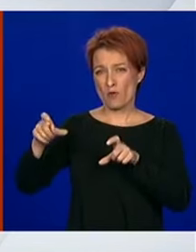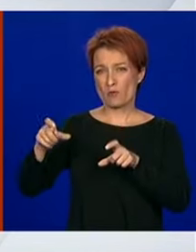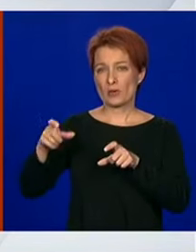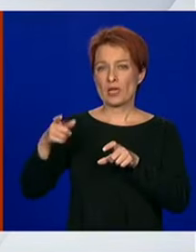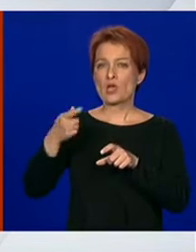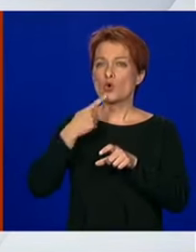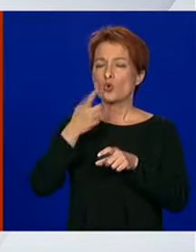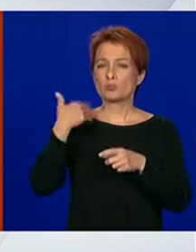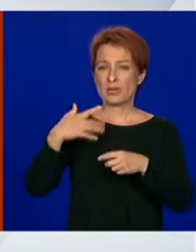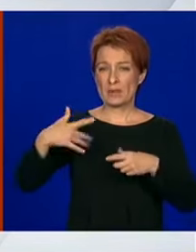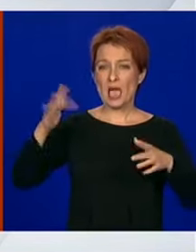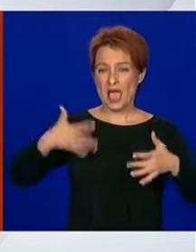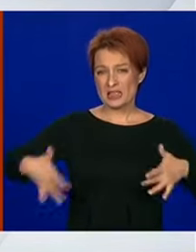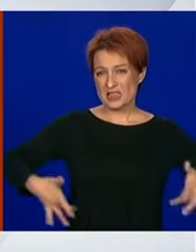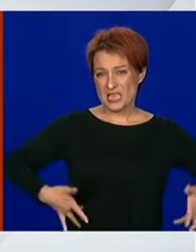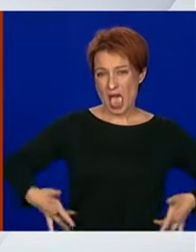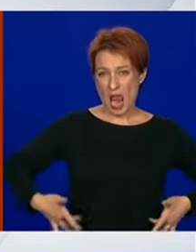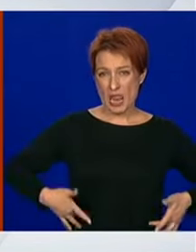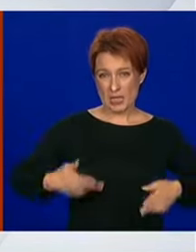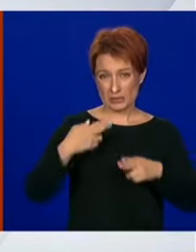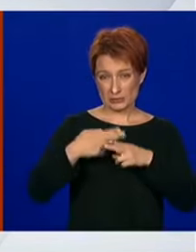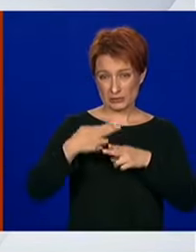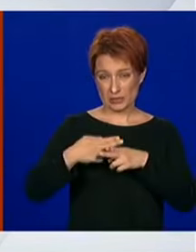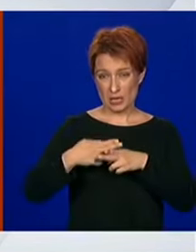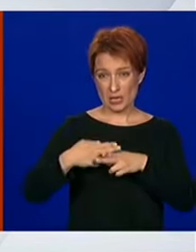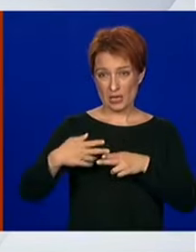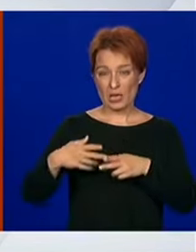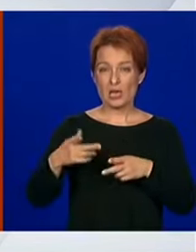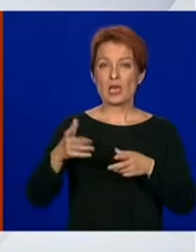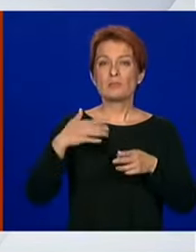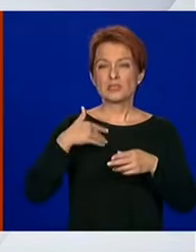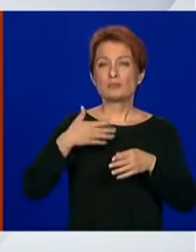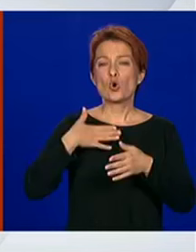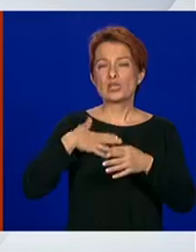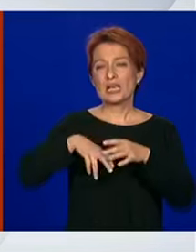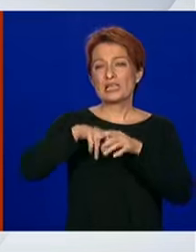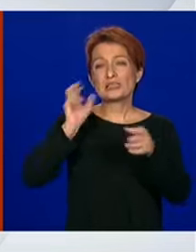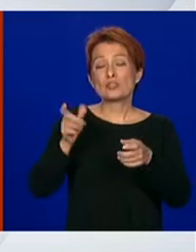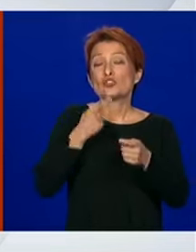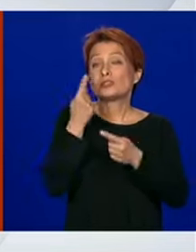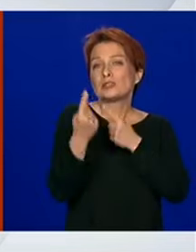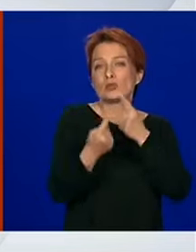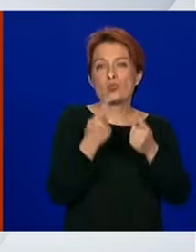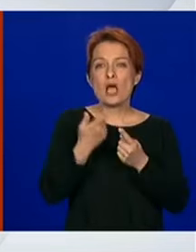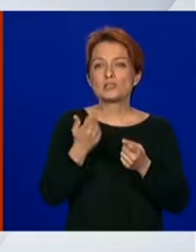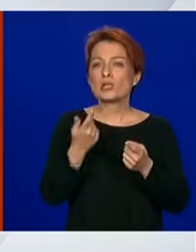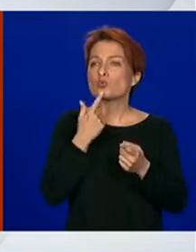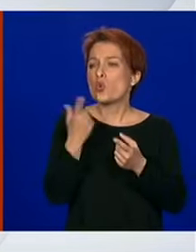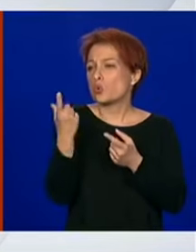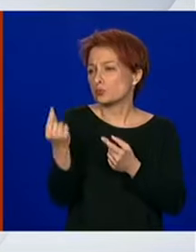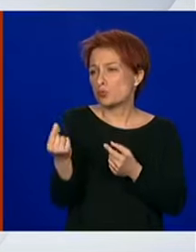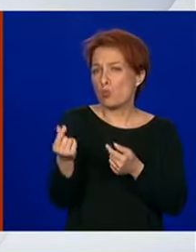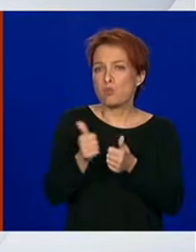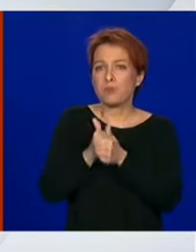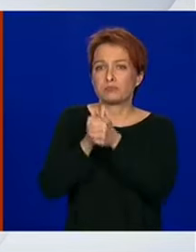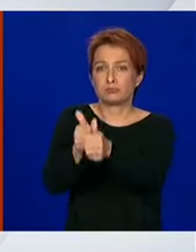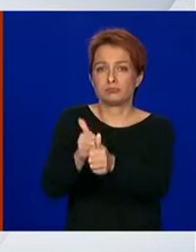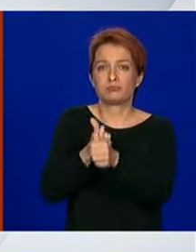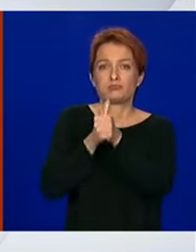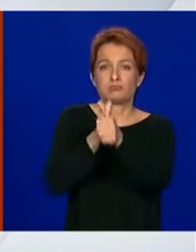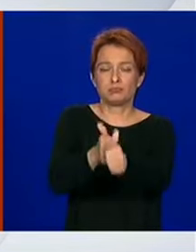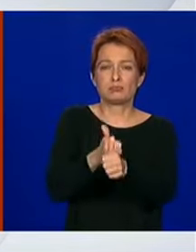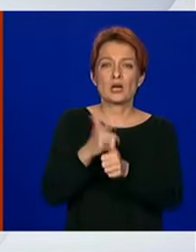dijalizi iz razloga što smo htjeli izbjeću tu situaciju da netko stalno komunicira između bolnice gdje